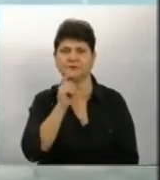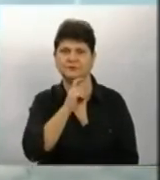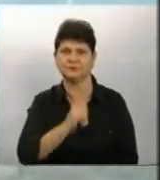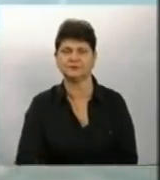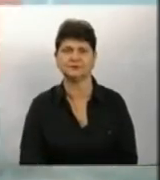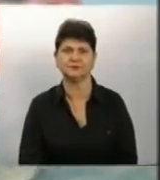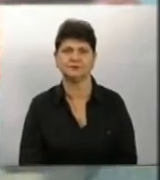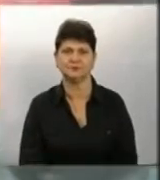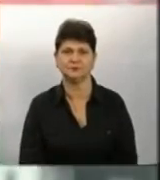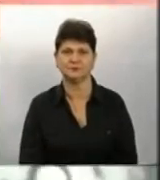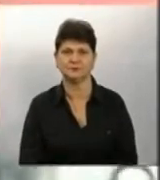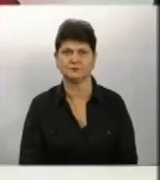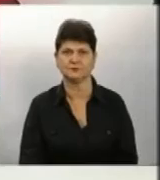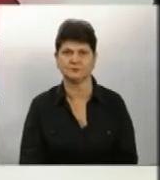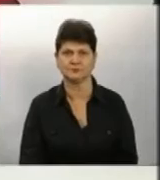Суспільному, Вінниччина